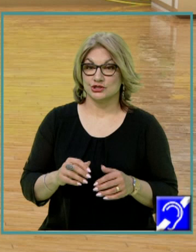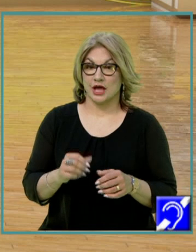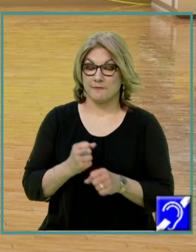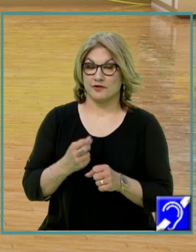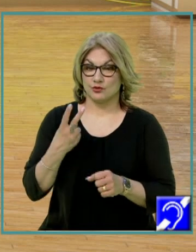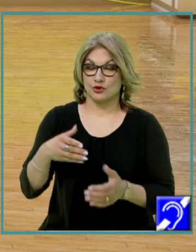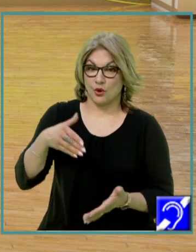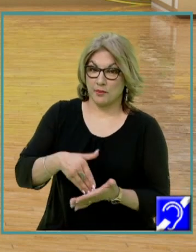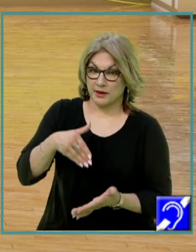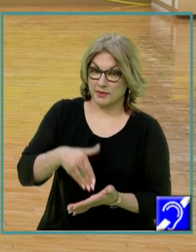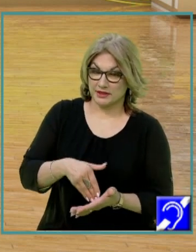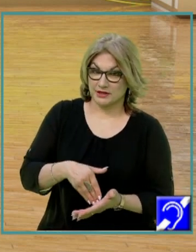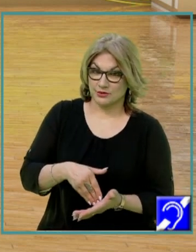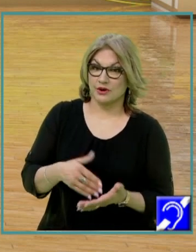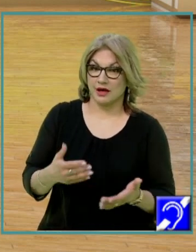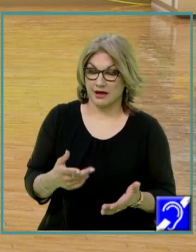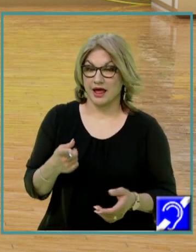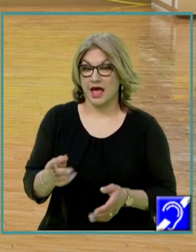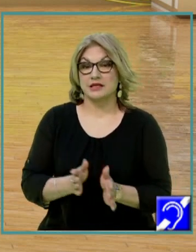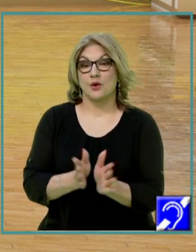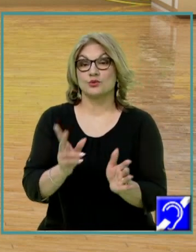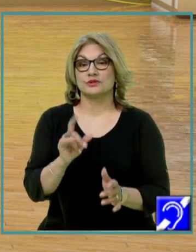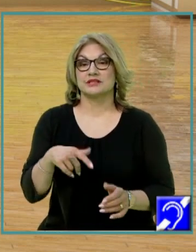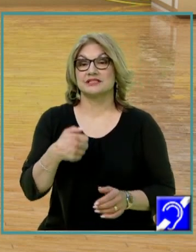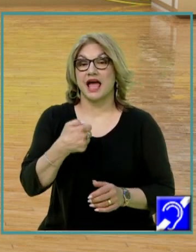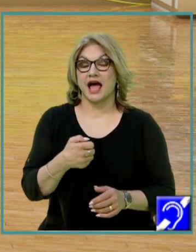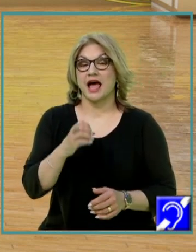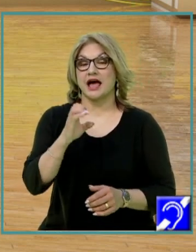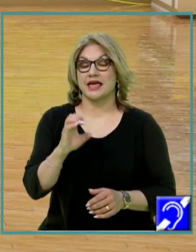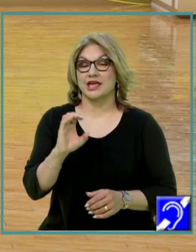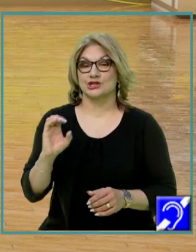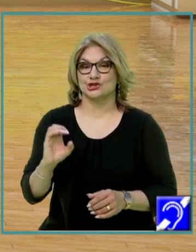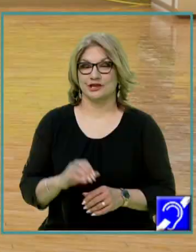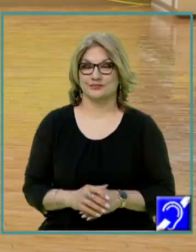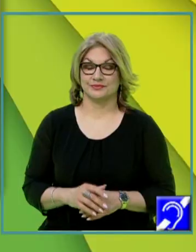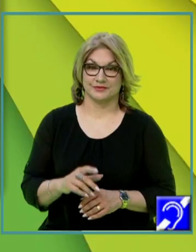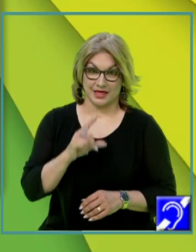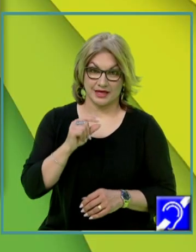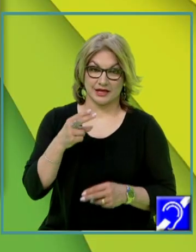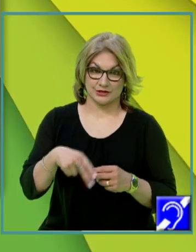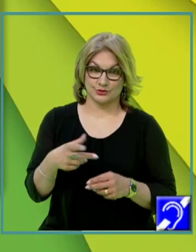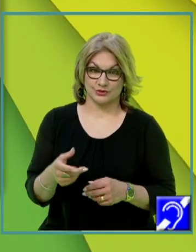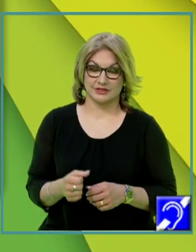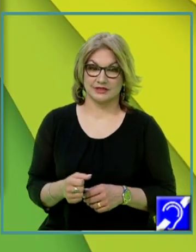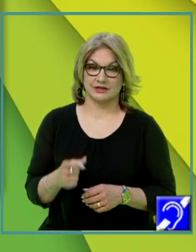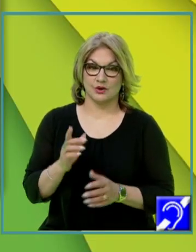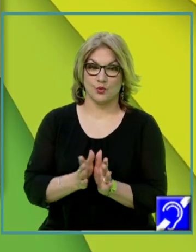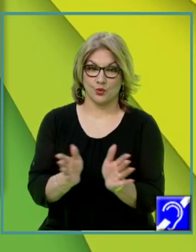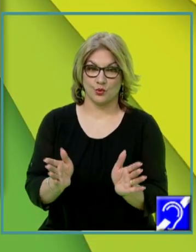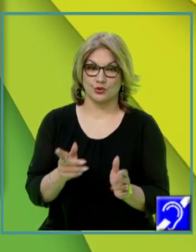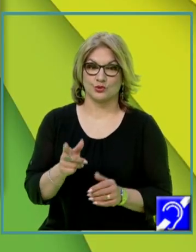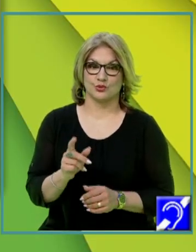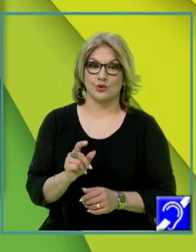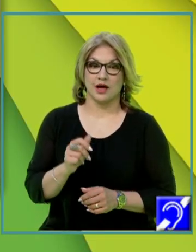două perpendiculare. Deci, înseamnă că unghiul diedru va fi AEC. Deci, rezultă că unghiul